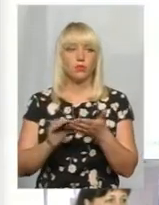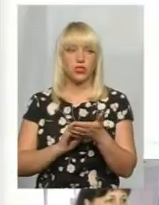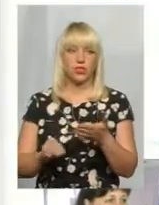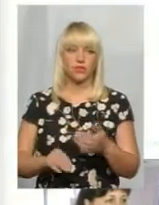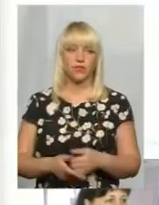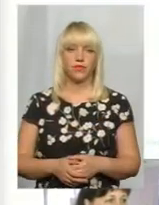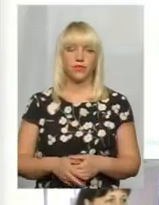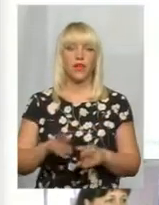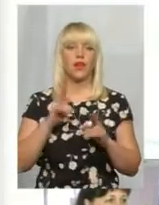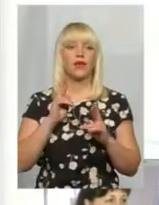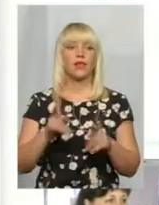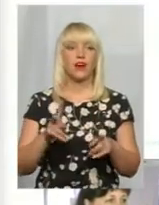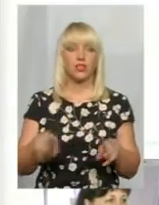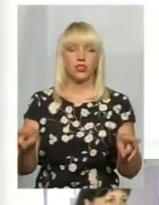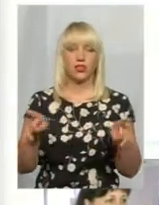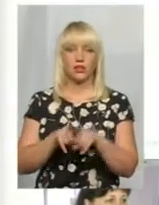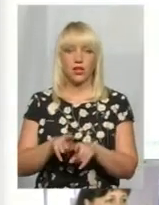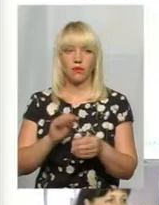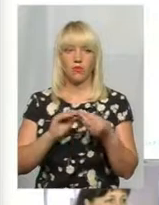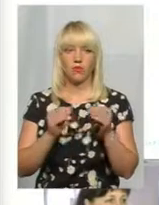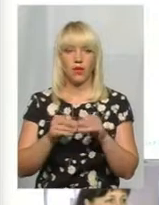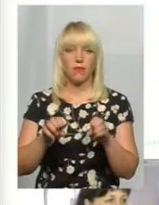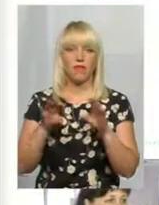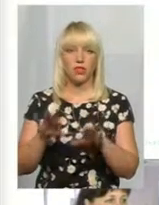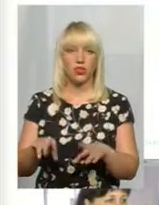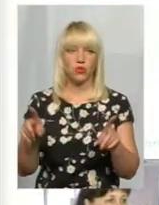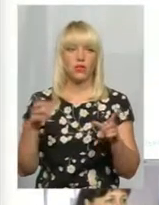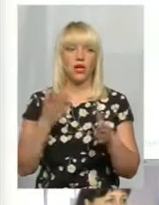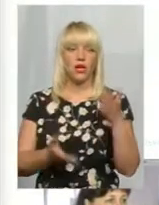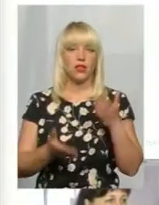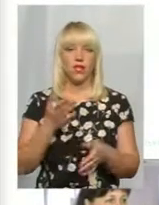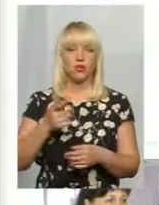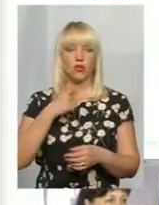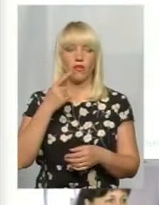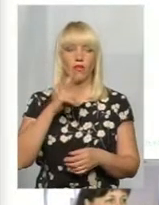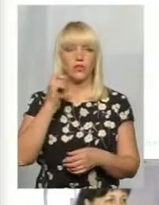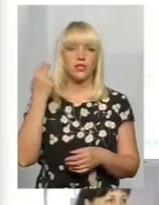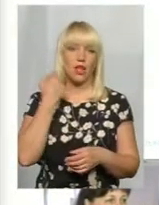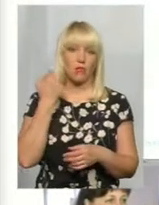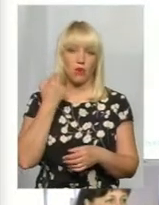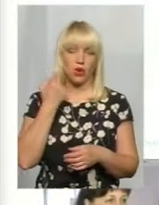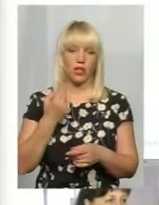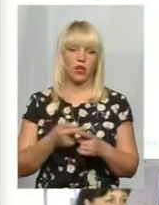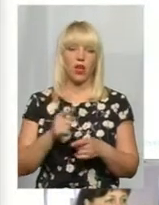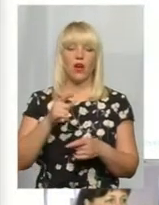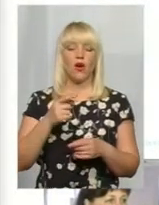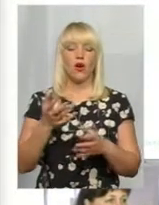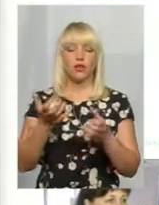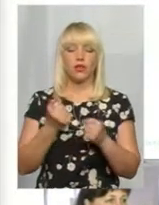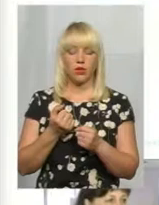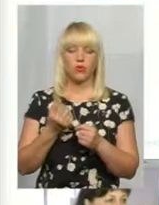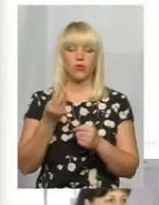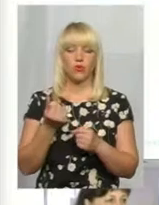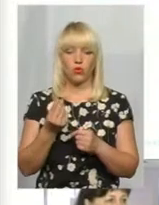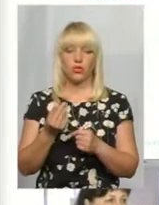як же ж так проблема вирішується, якщо, говориться, за борги отримують кошти, віддають борг аптекам і